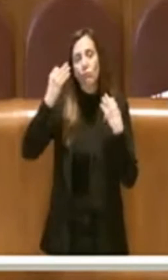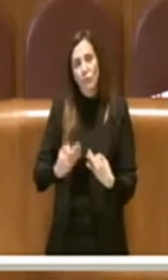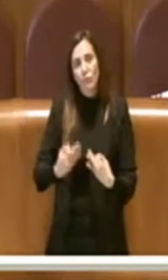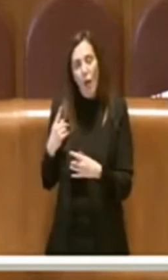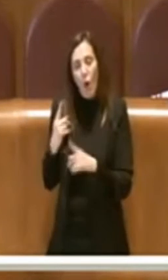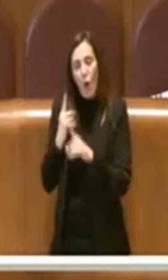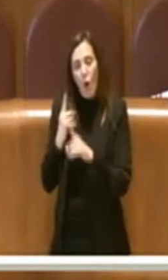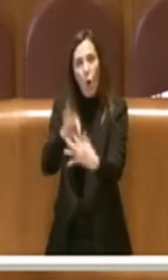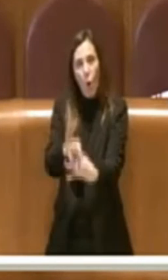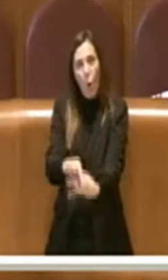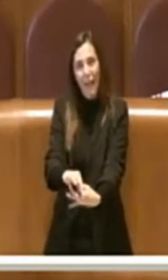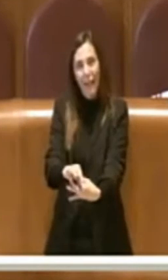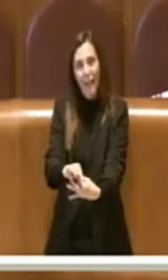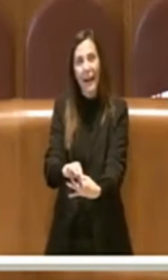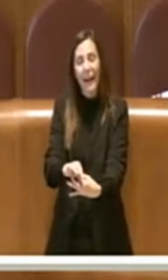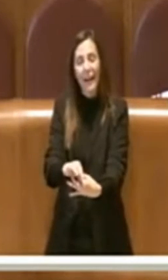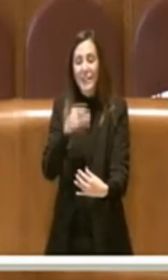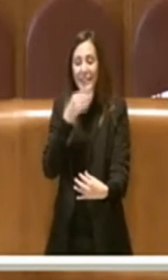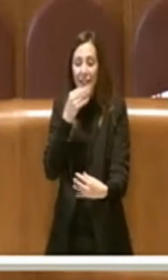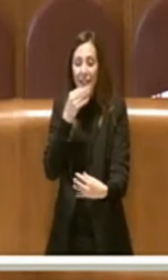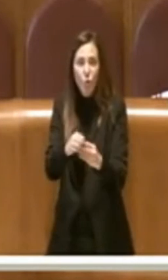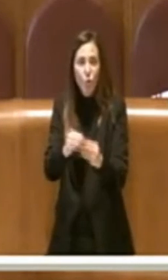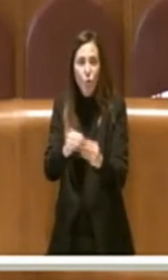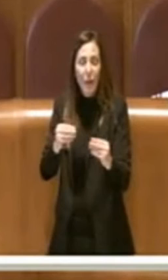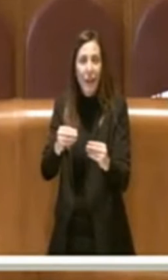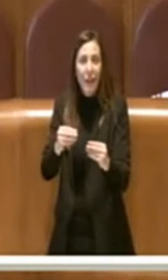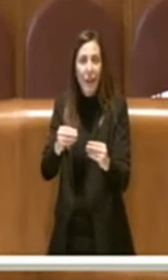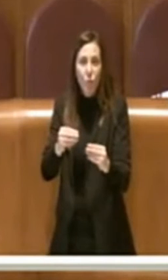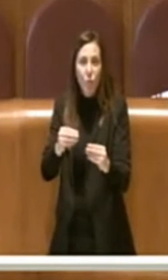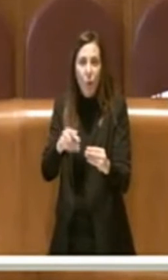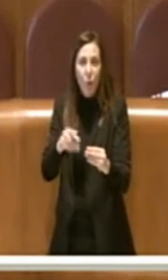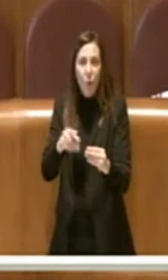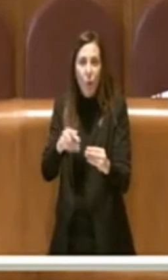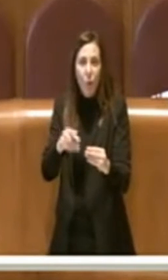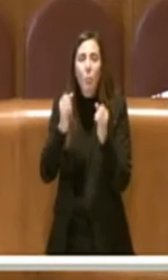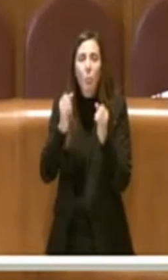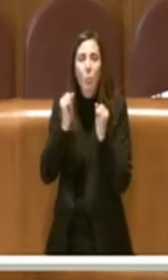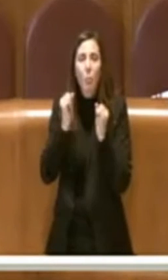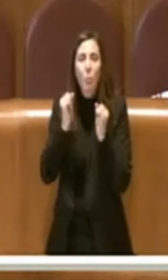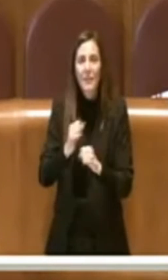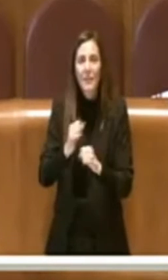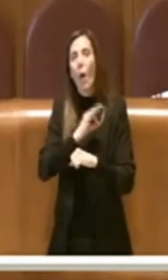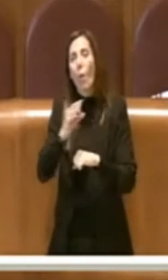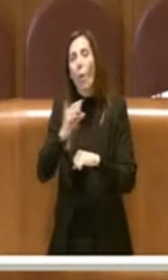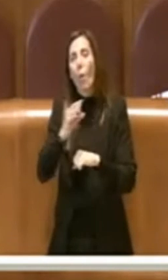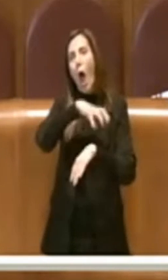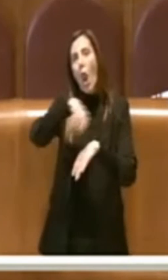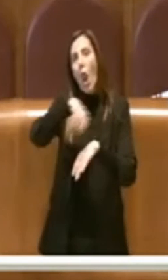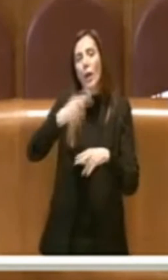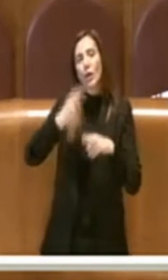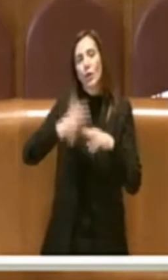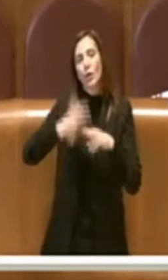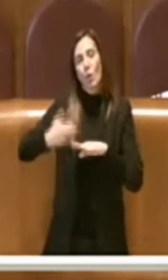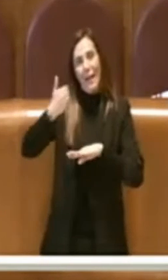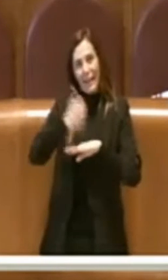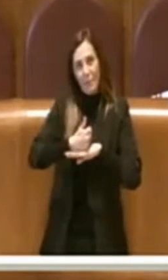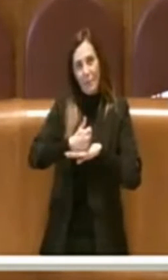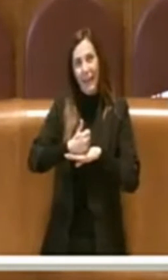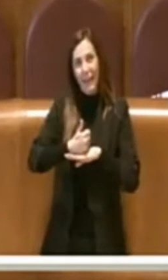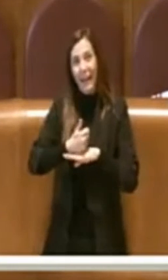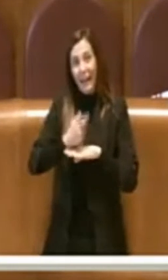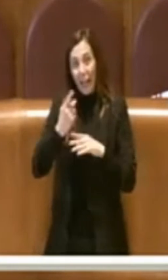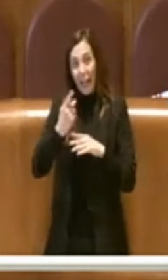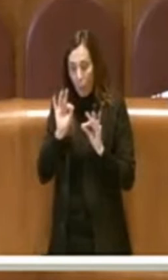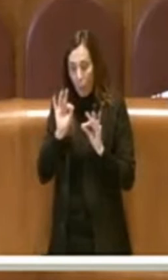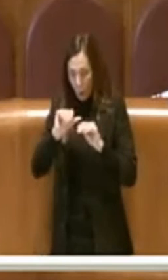strumento che consente quindi alla città, agli organi di Roma di governo di Roma Capitale come appunto è l'assemblea